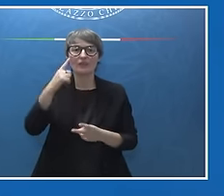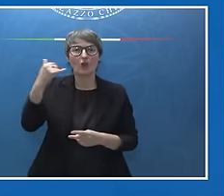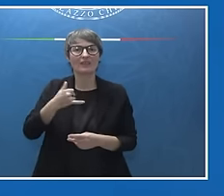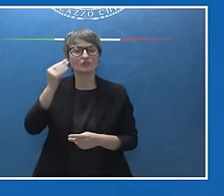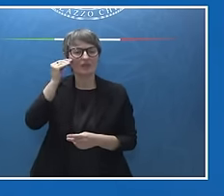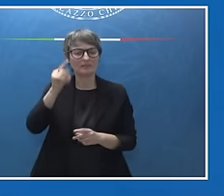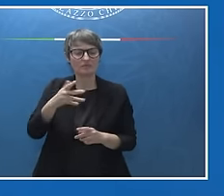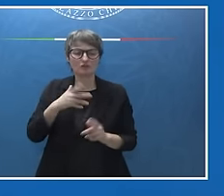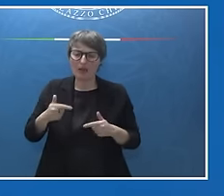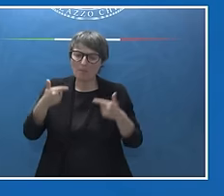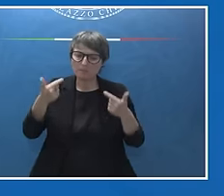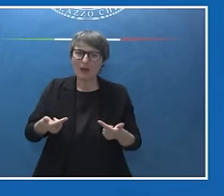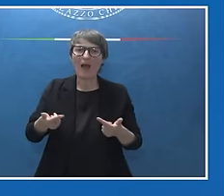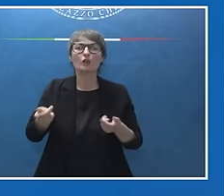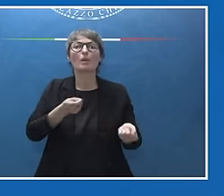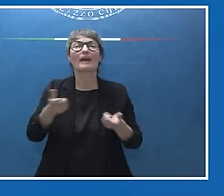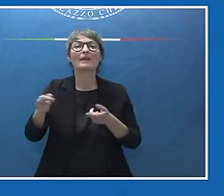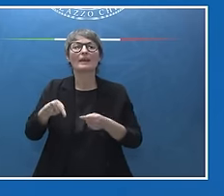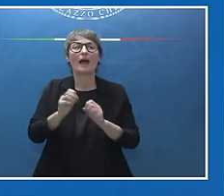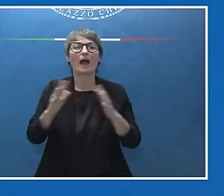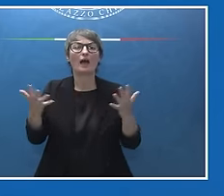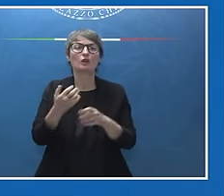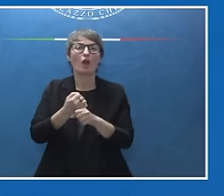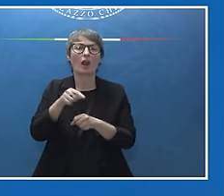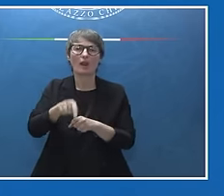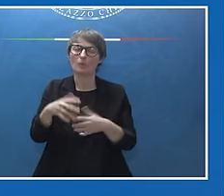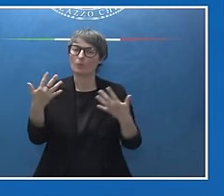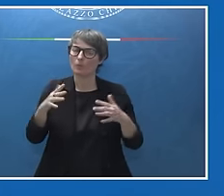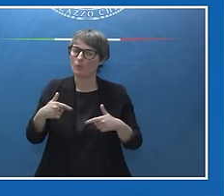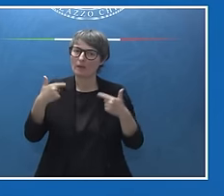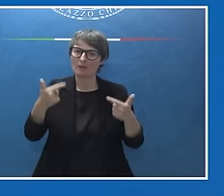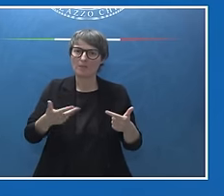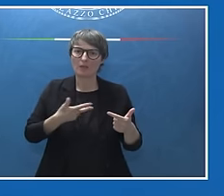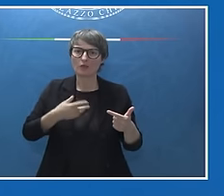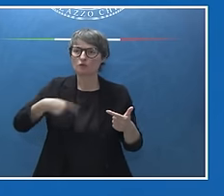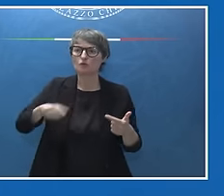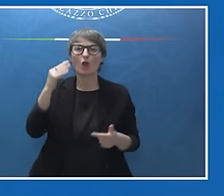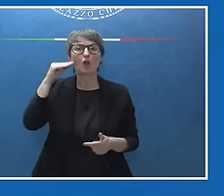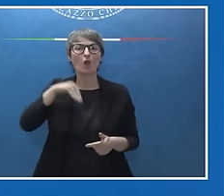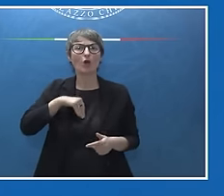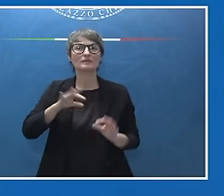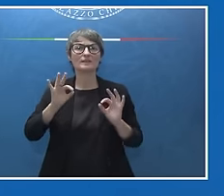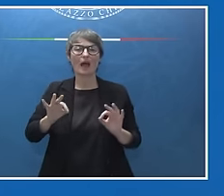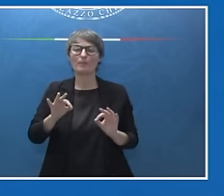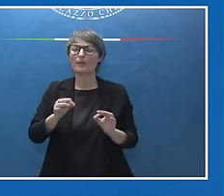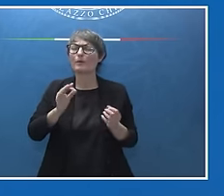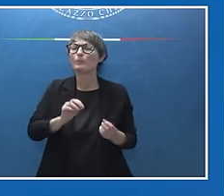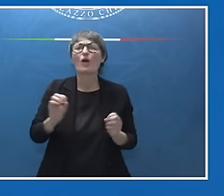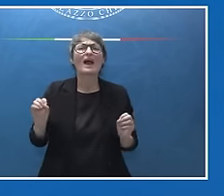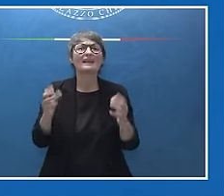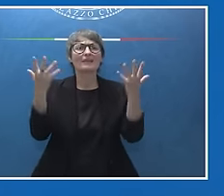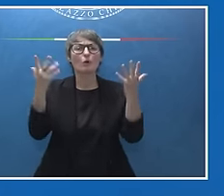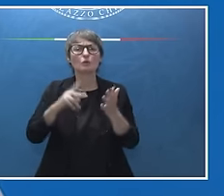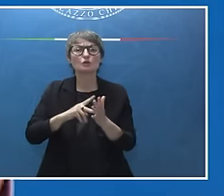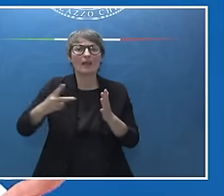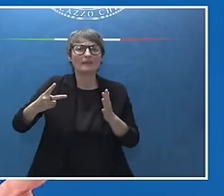lavoro, consapevoli come siamo che questa rivoluzione tecnologica avrà su tutti